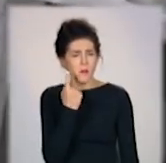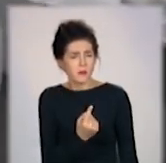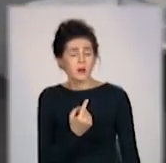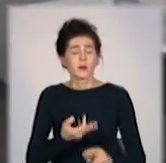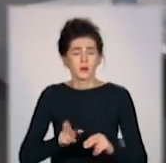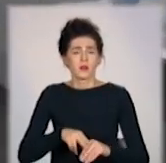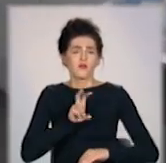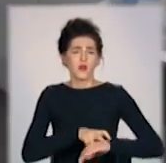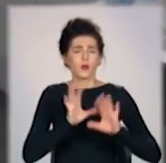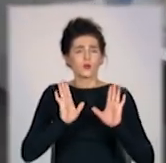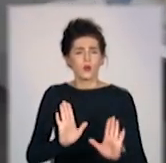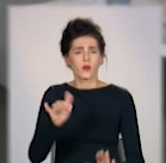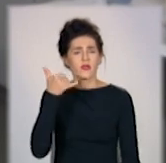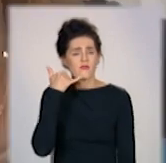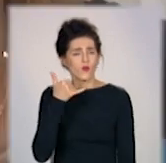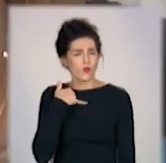Адже лікар лише телефоном.